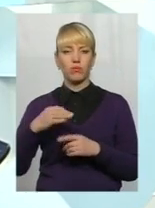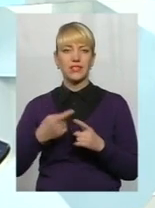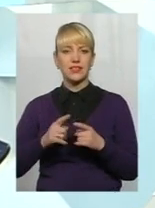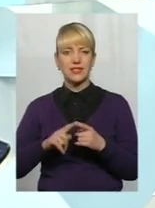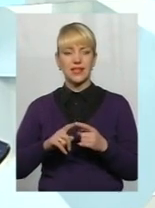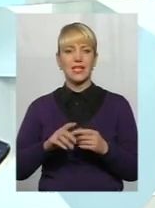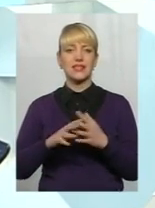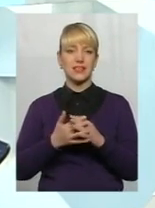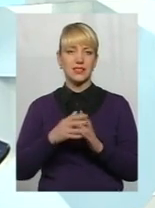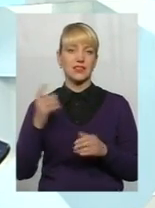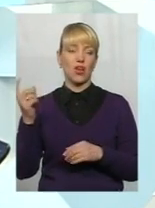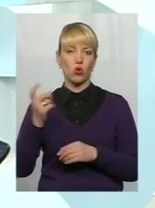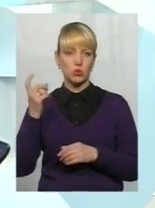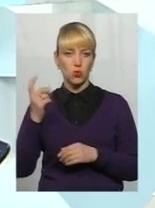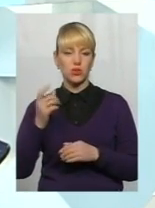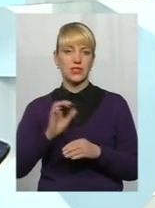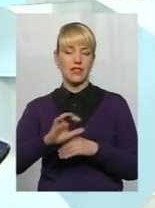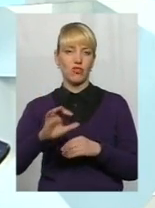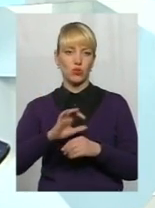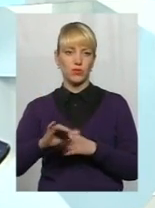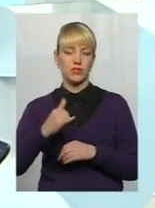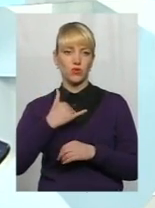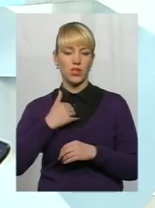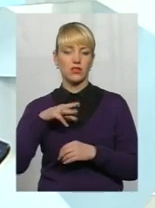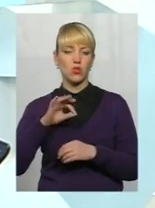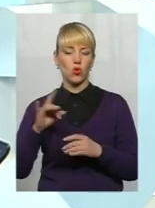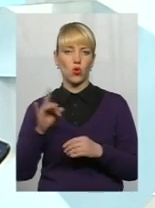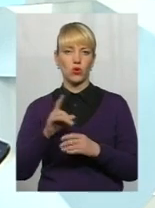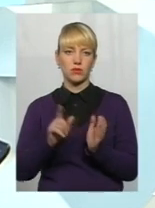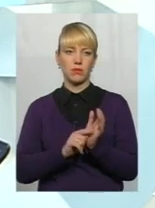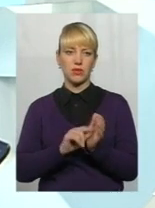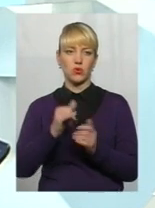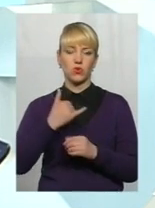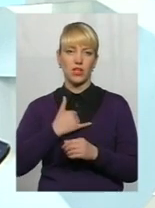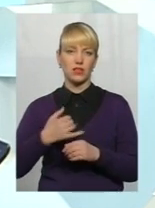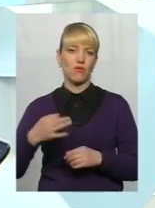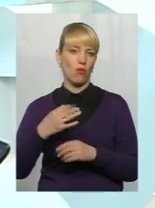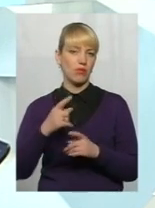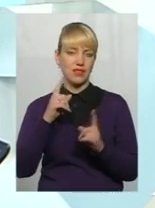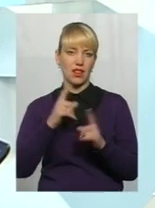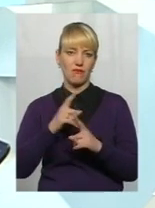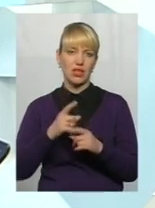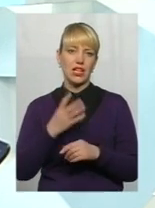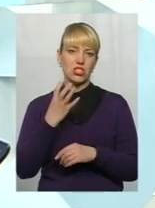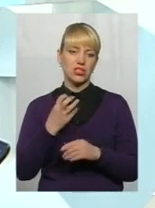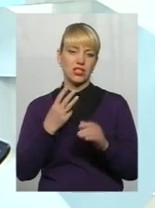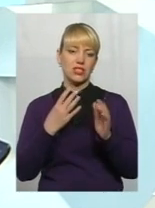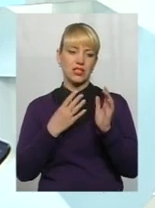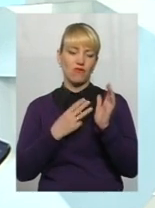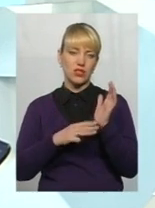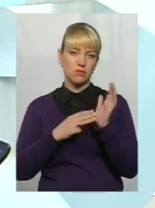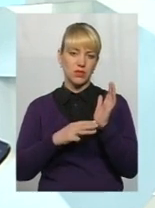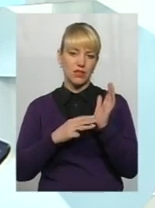сільськогосподарське виробництво в нас, то розміри пенсії в нашій області невеликі. Із 408 тисяч